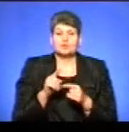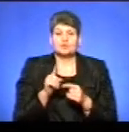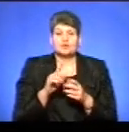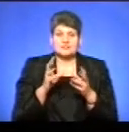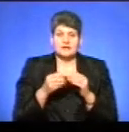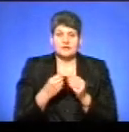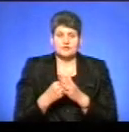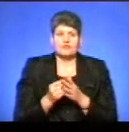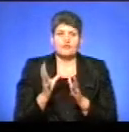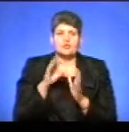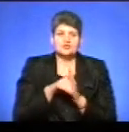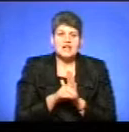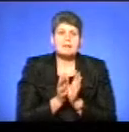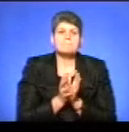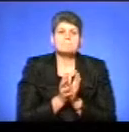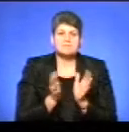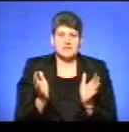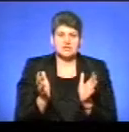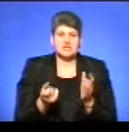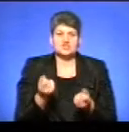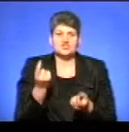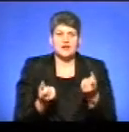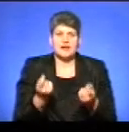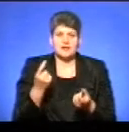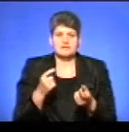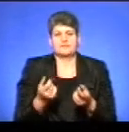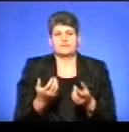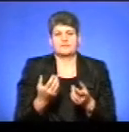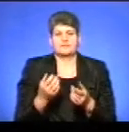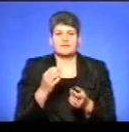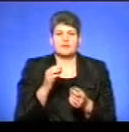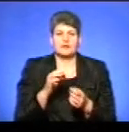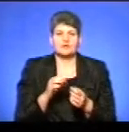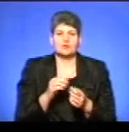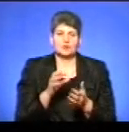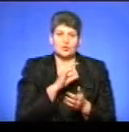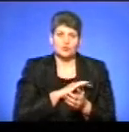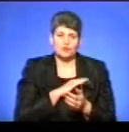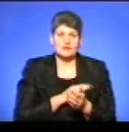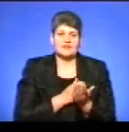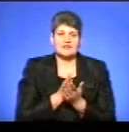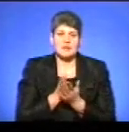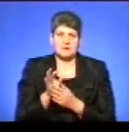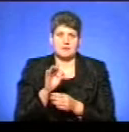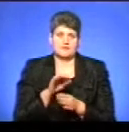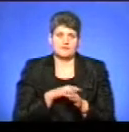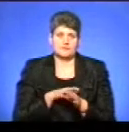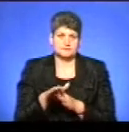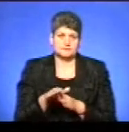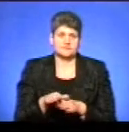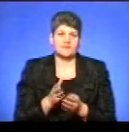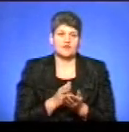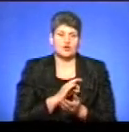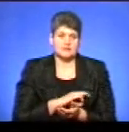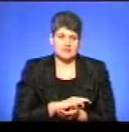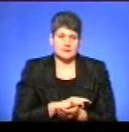включає набагато більше як джерел формування бюджетних ресурсів, так і напрямів їх використання. І